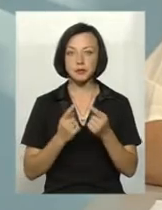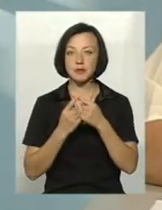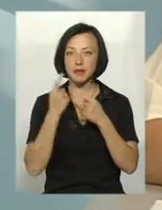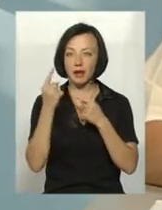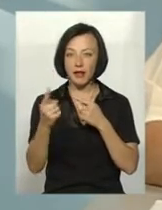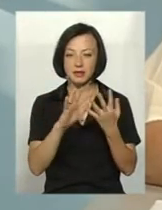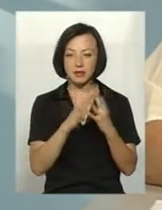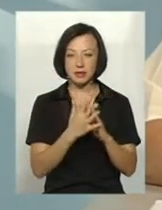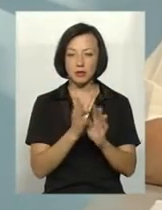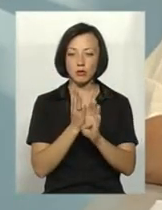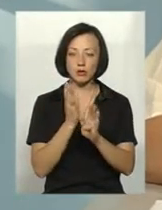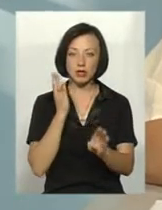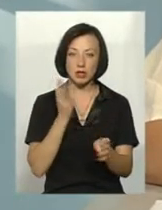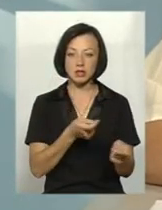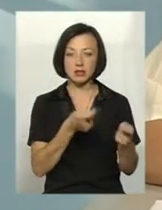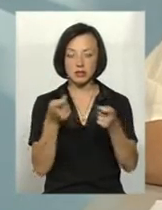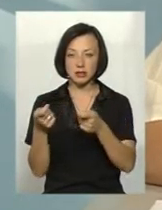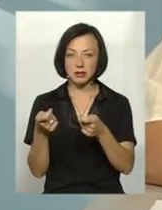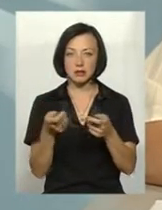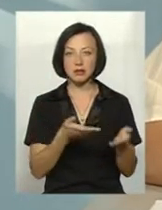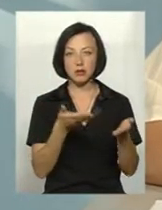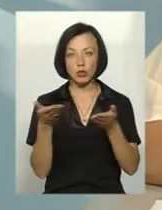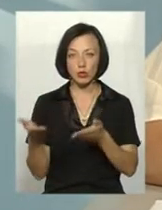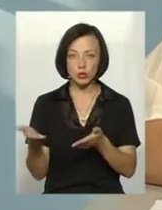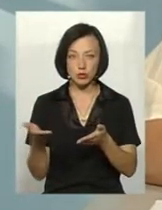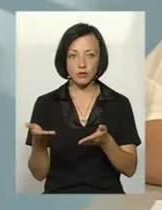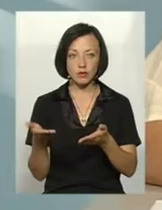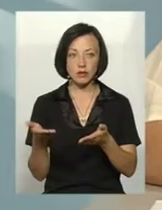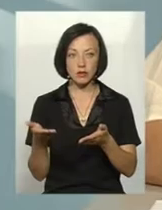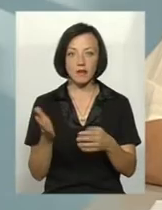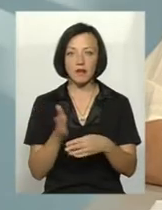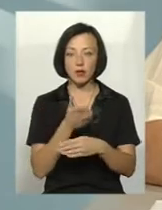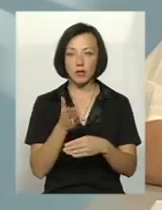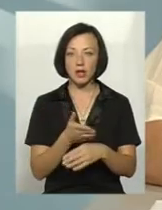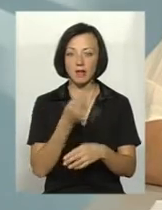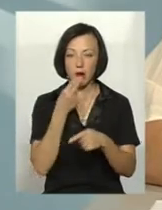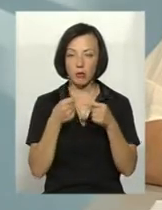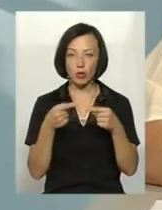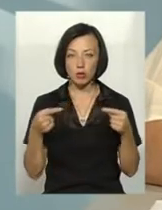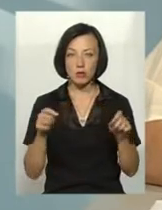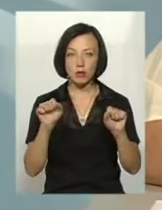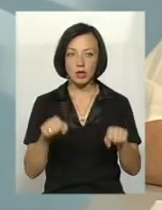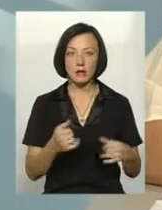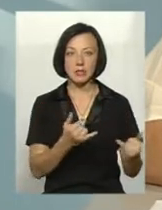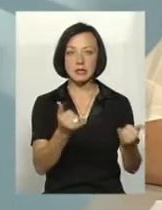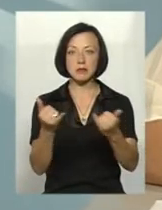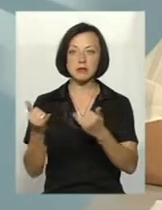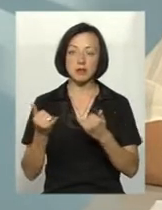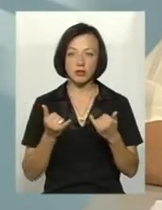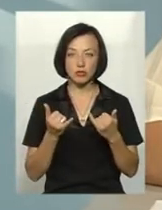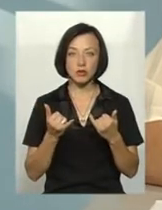по черзі запрошувати виробників продукції, які могли би забезпечувати